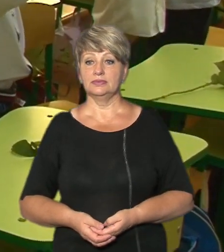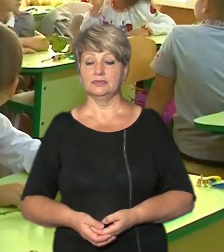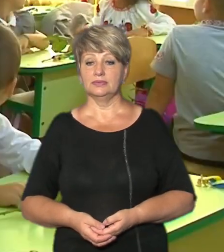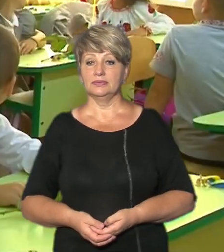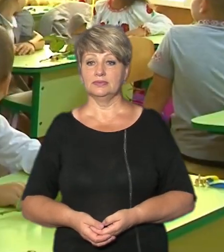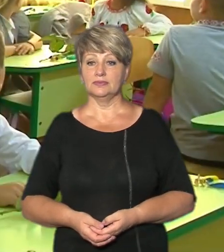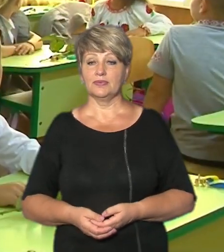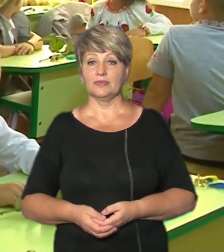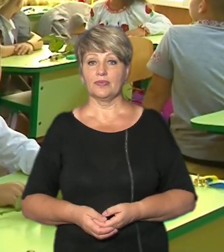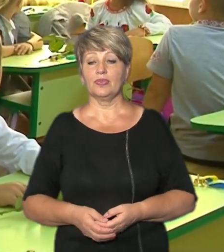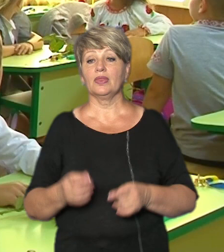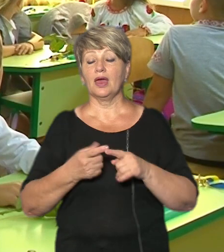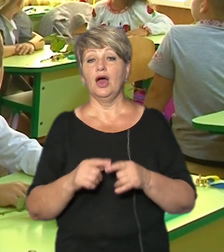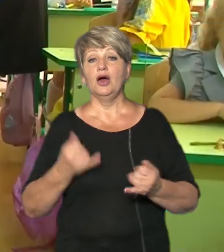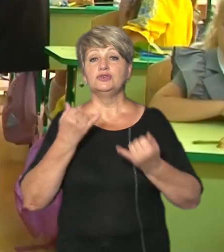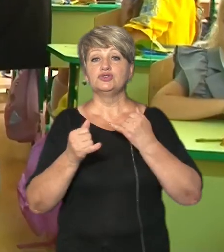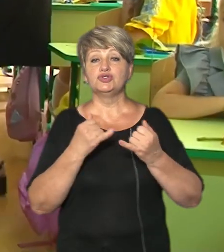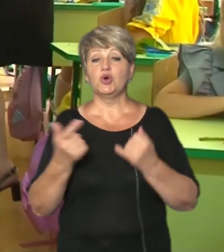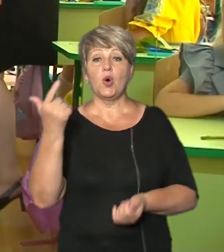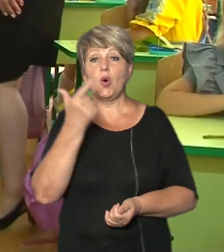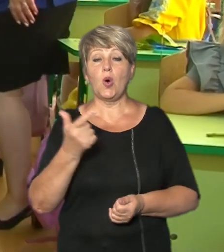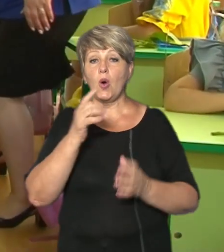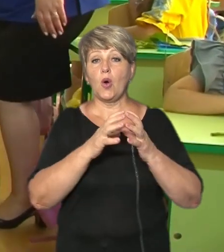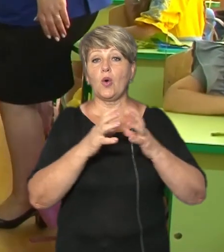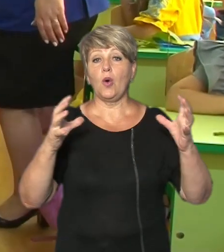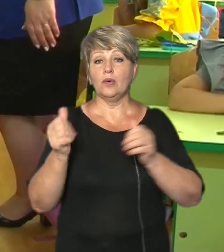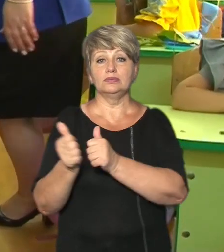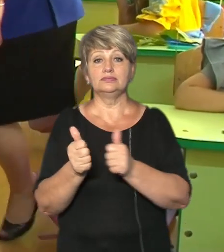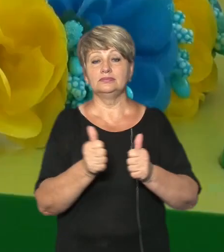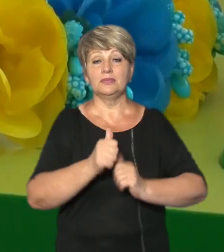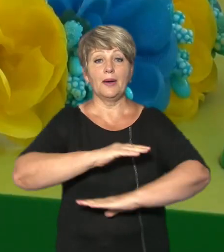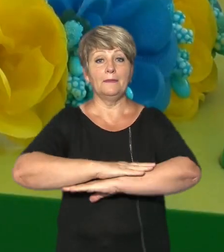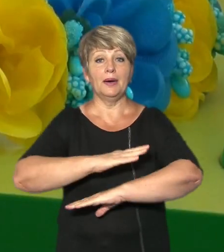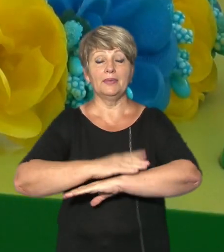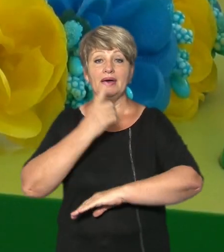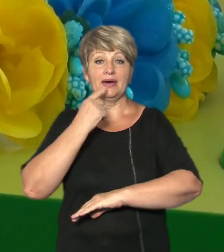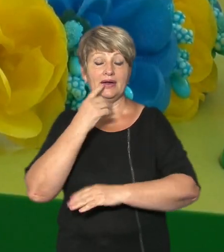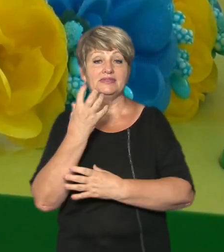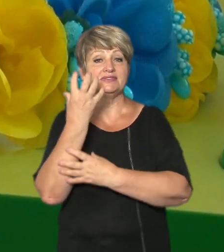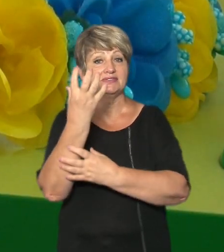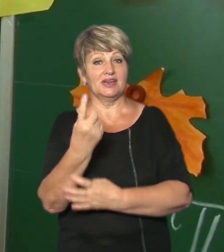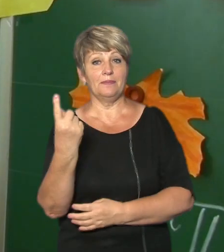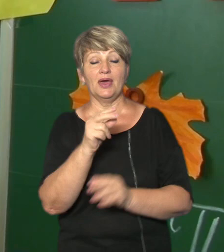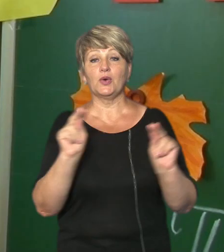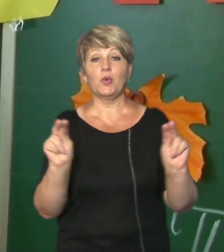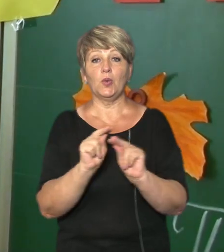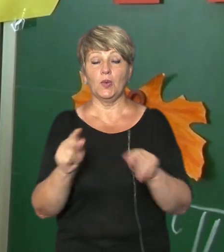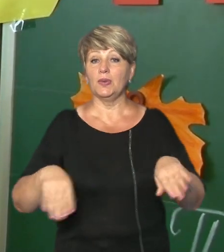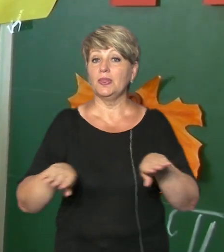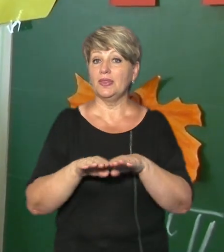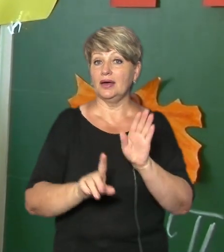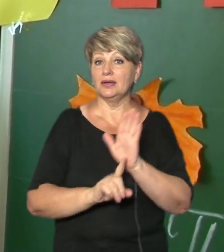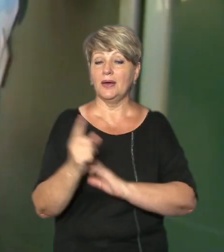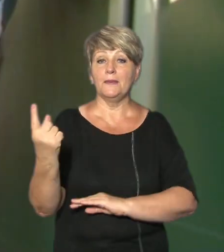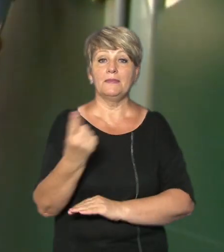так бакит на жовті кульки біля кожної дитячої парти і червоні торіанди для першої вчительки саме так розпочався перший